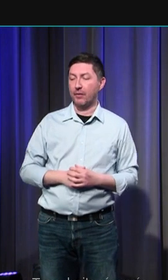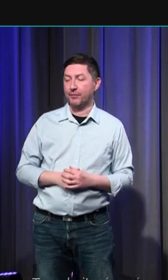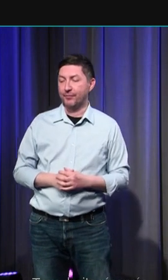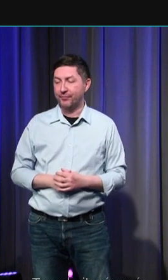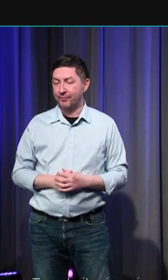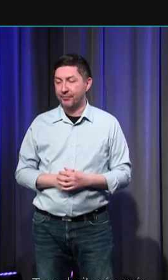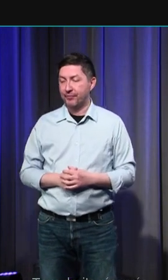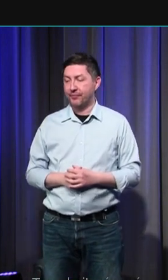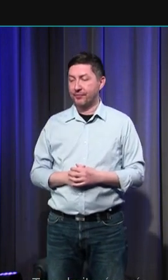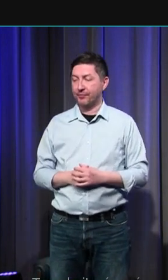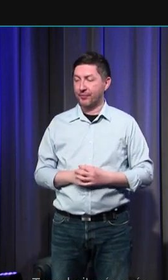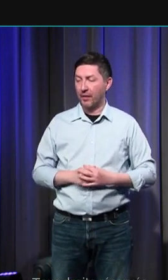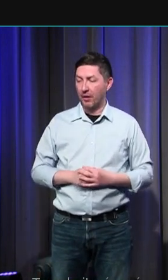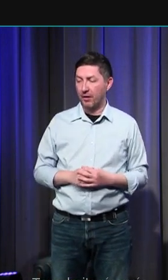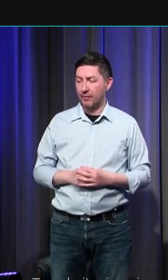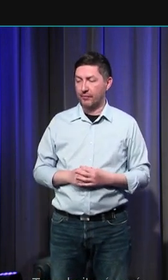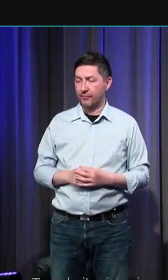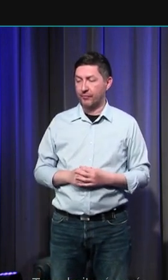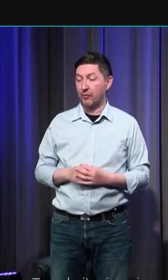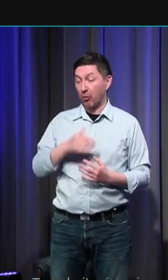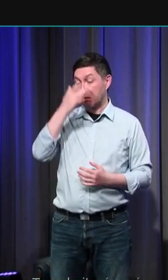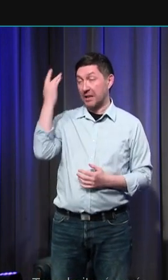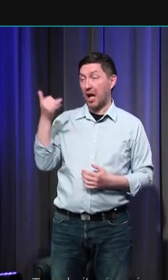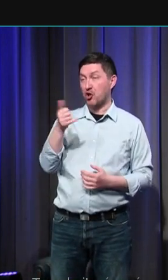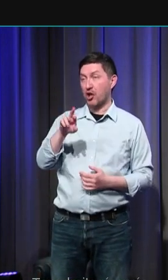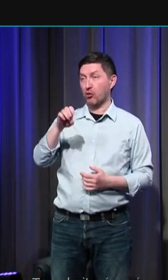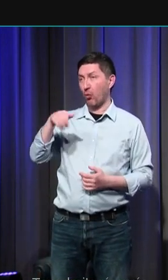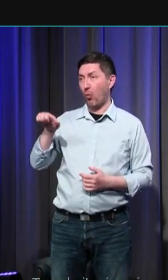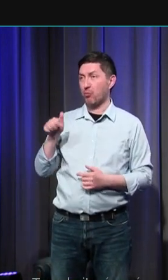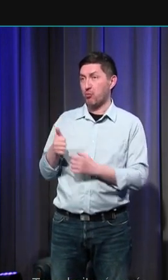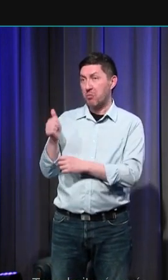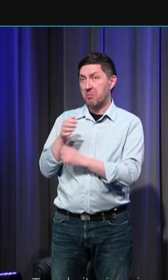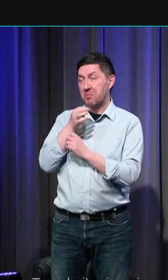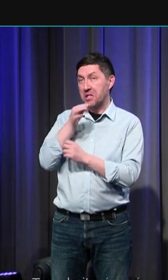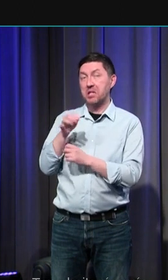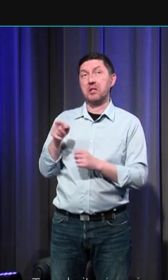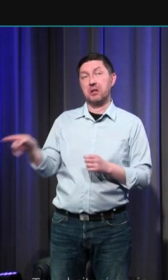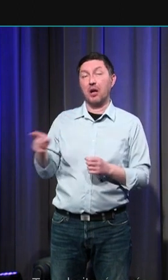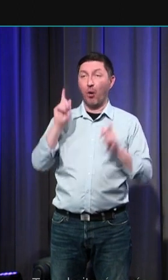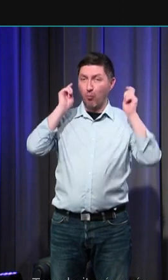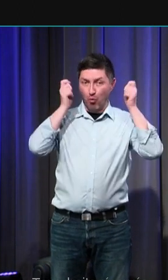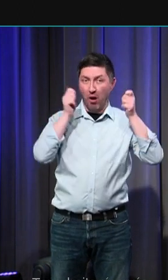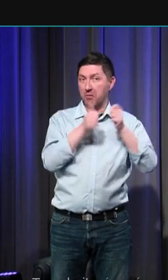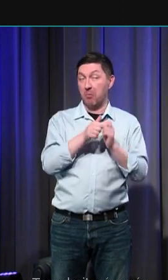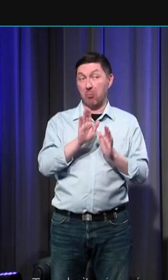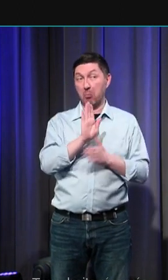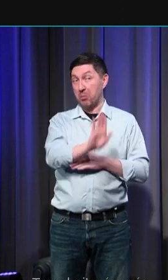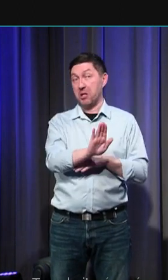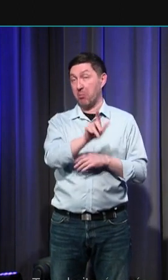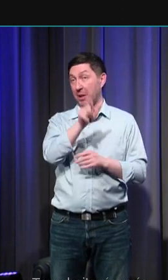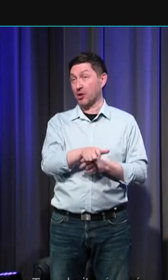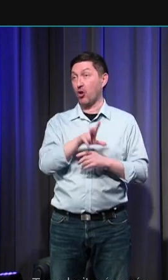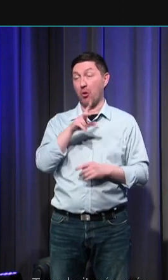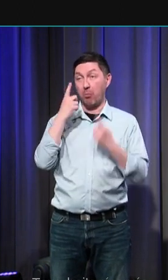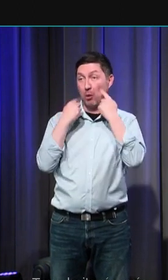l'on appelle la Vulgate, selon saint Jérôme, le moine est par définition, dit-il, celui qui pleure. C'est l'homme qui